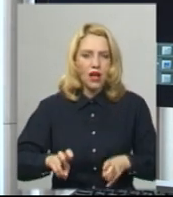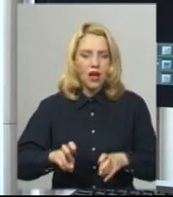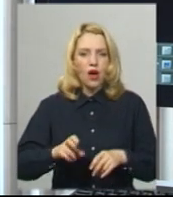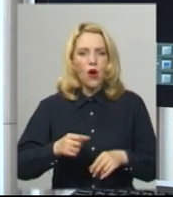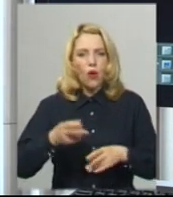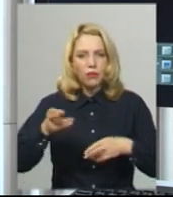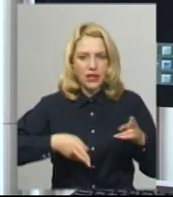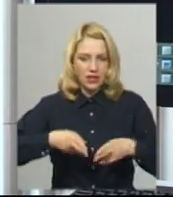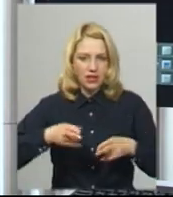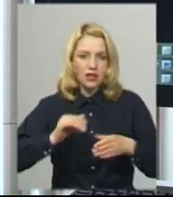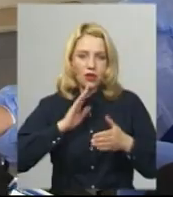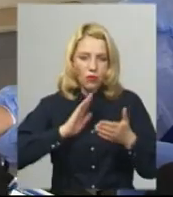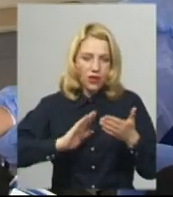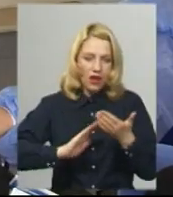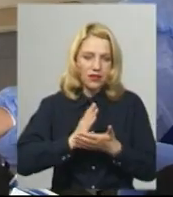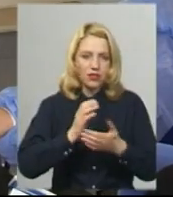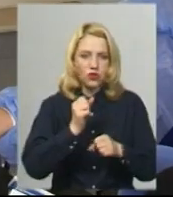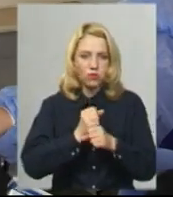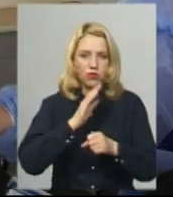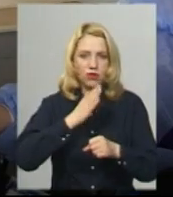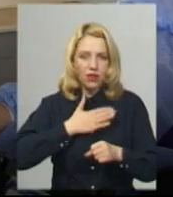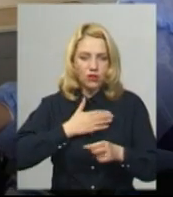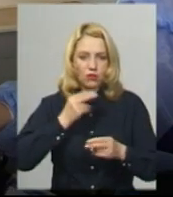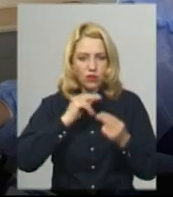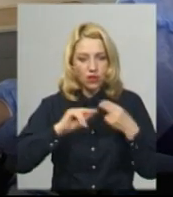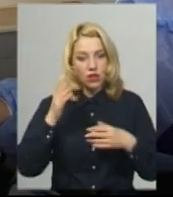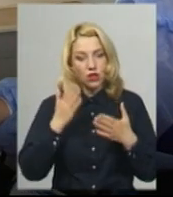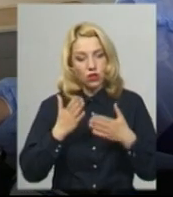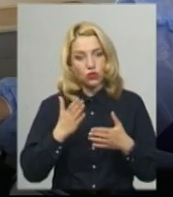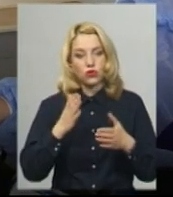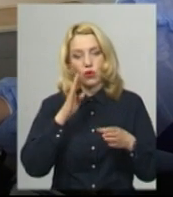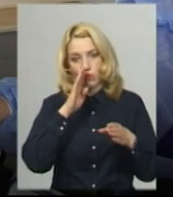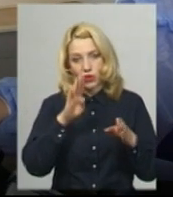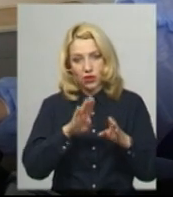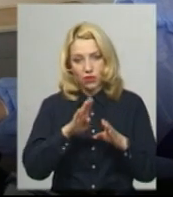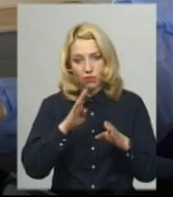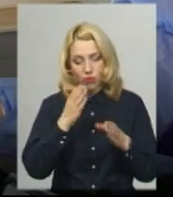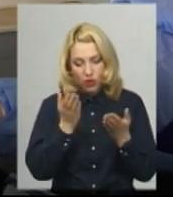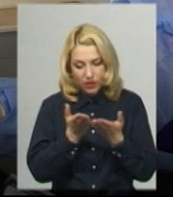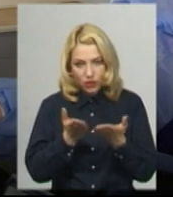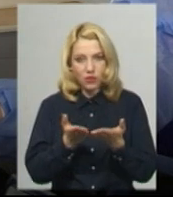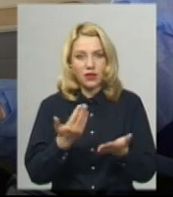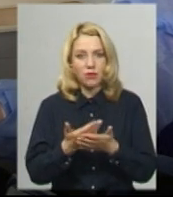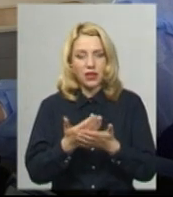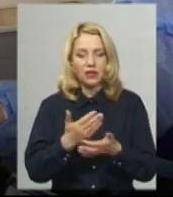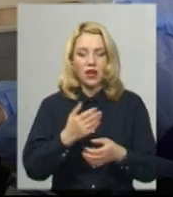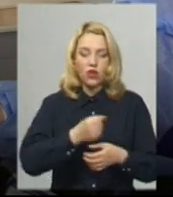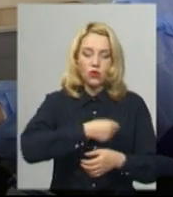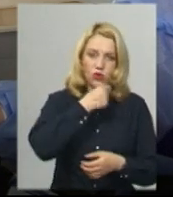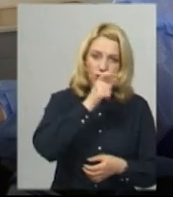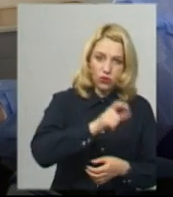значно покращити якість нашої роботи. Якщо порівнювати, скажімо, оперативне втручання у дорослої людини і з